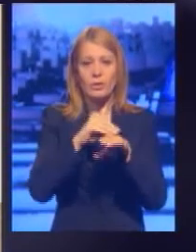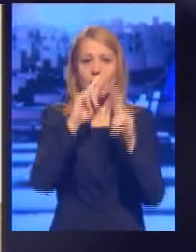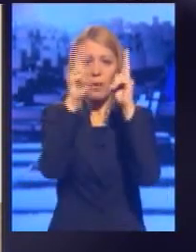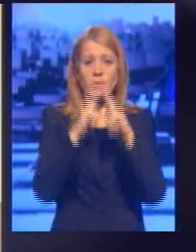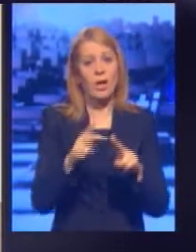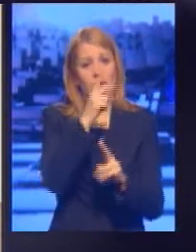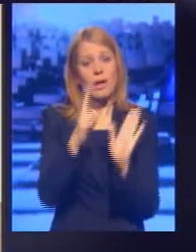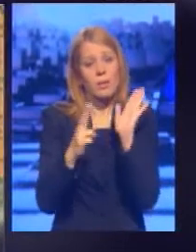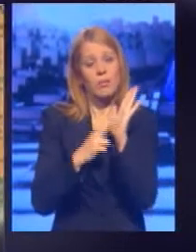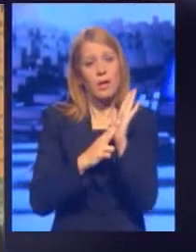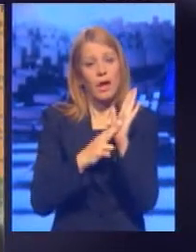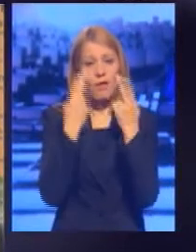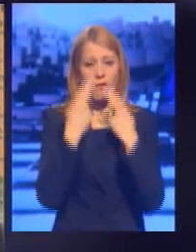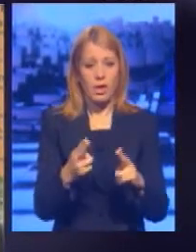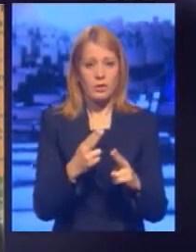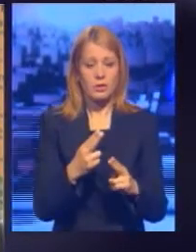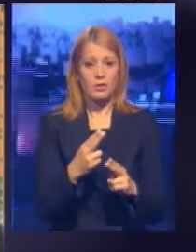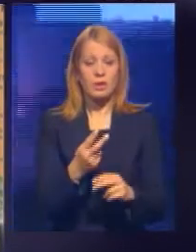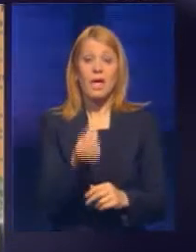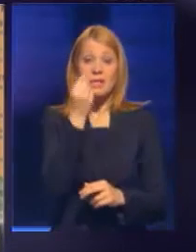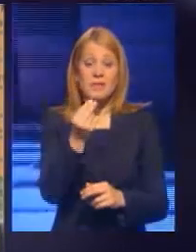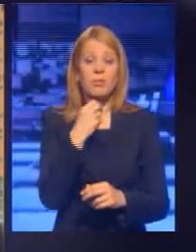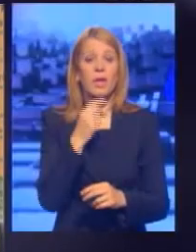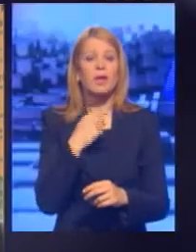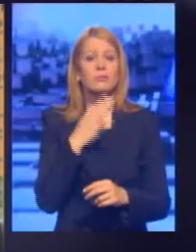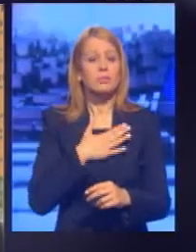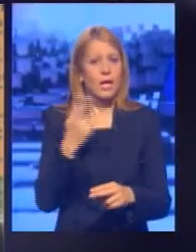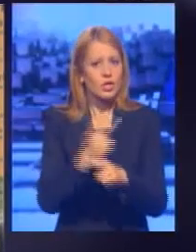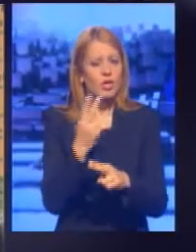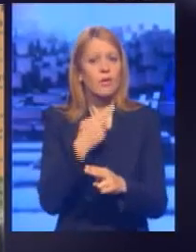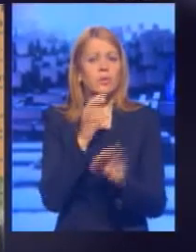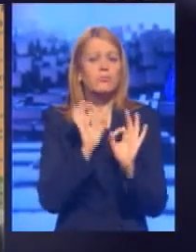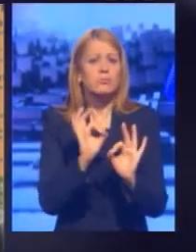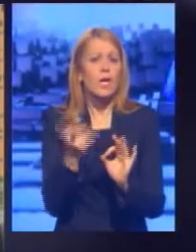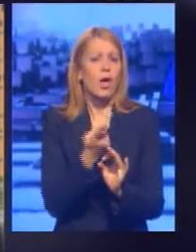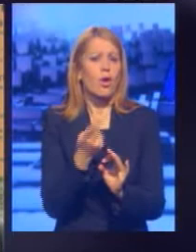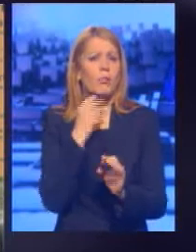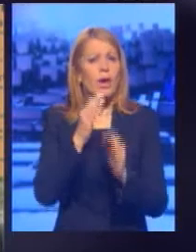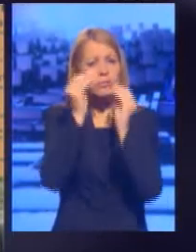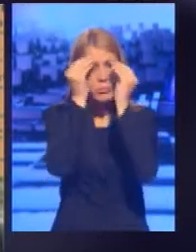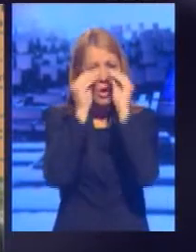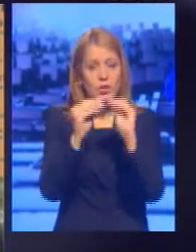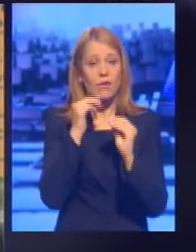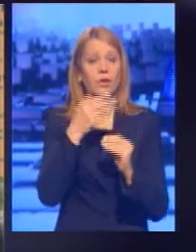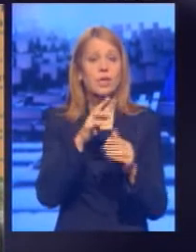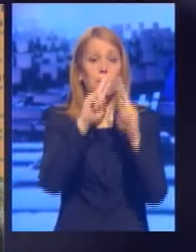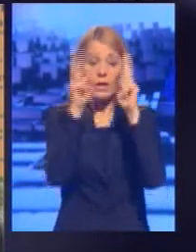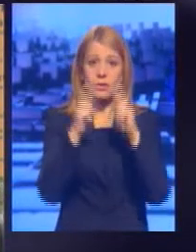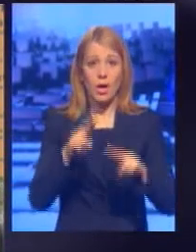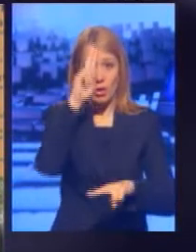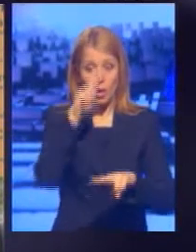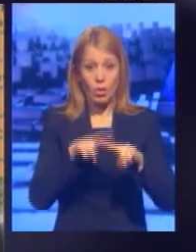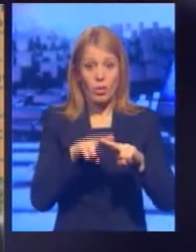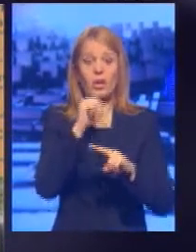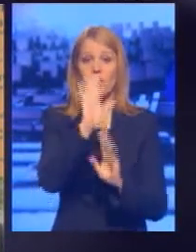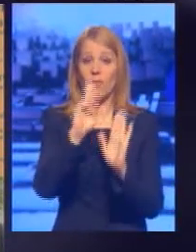pravo prioritet. Srbija će biti zemlja kao i svaka druga normalna zemlja koja će poštovati međunarodne standarde. Supremacija međunarodnog